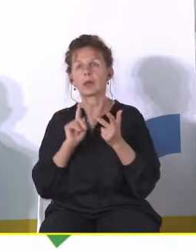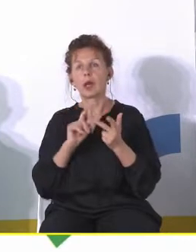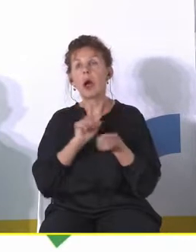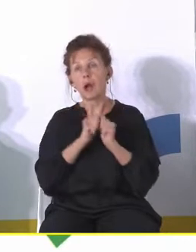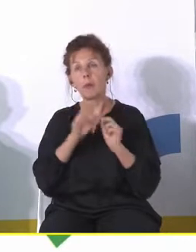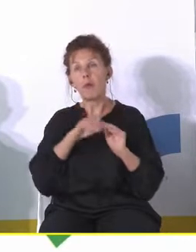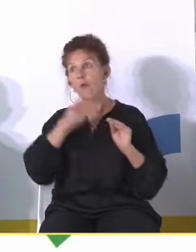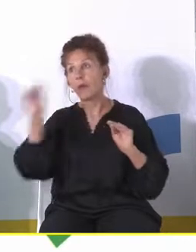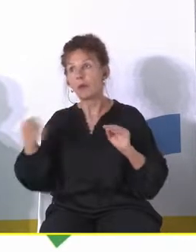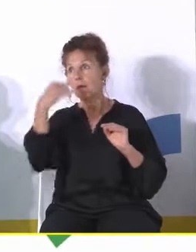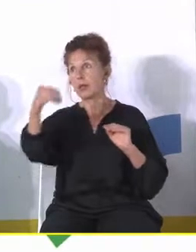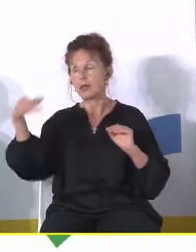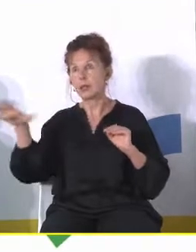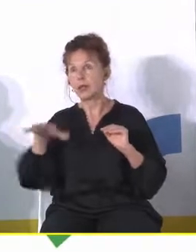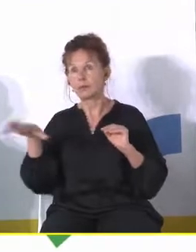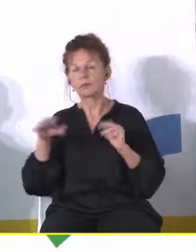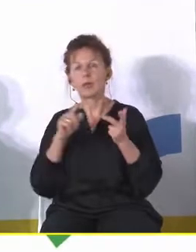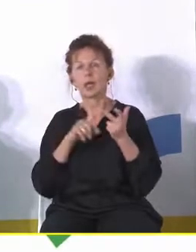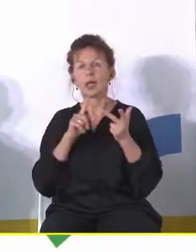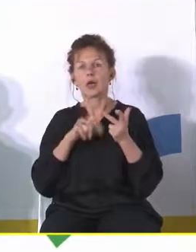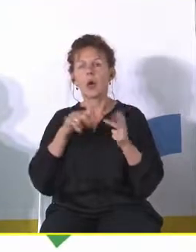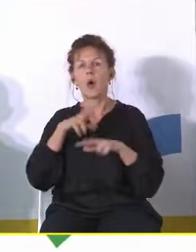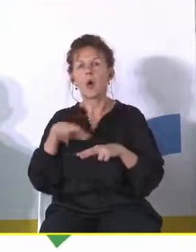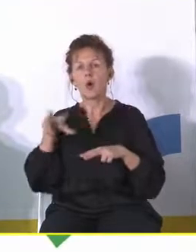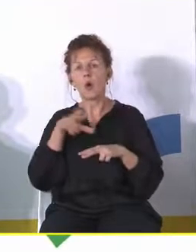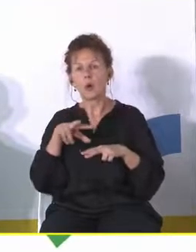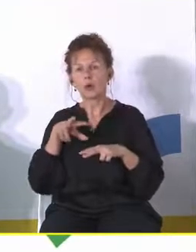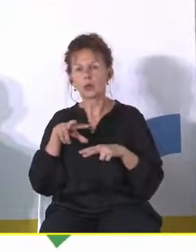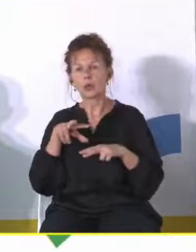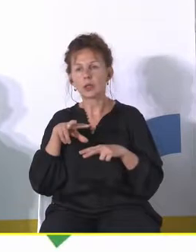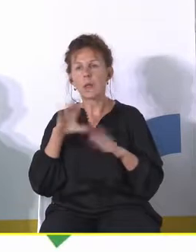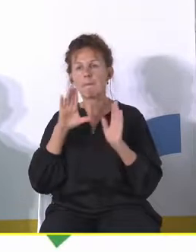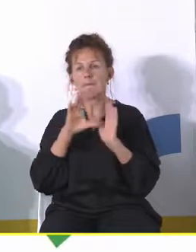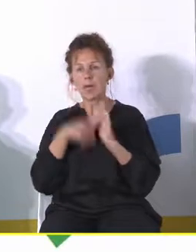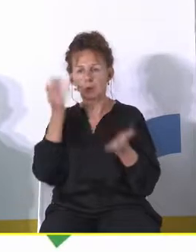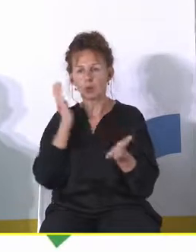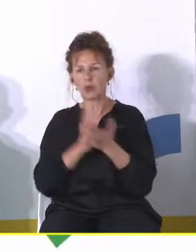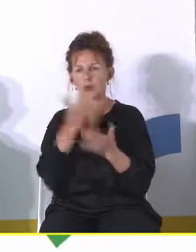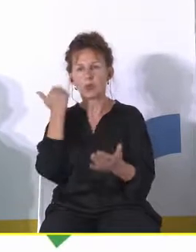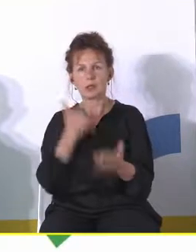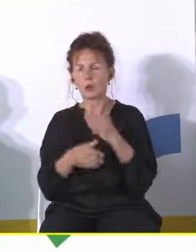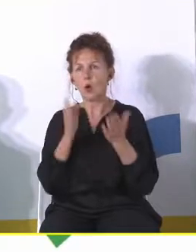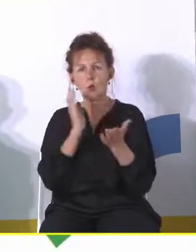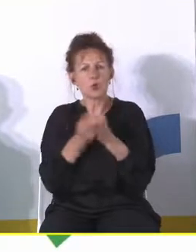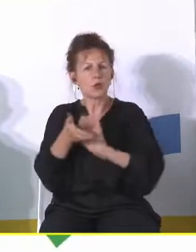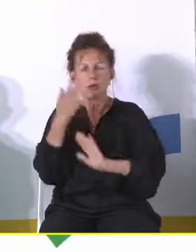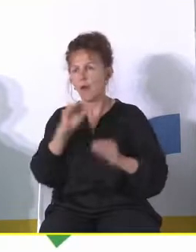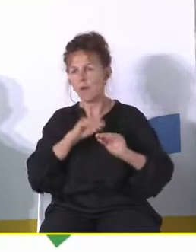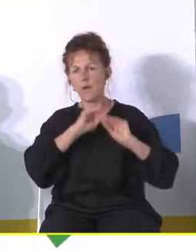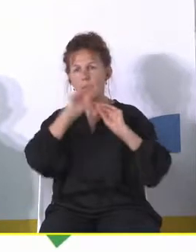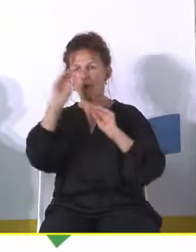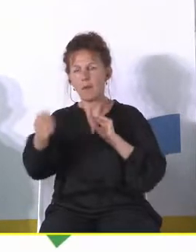ogóle wyprowadzka gdzie indziej. No i trzecia grupa, te rodziny, które miasto już straciło, które wyprowadziły się na przykład właśnie